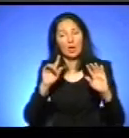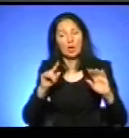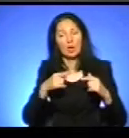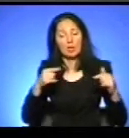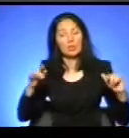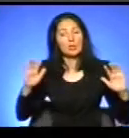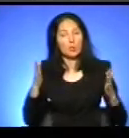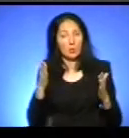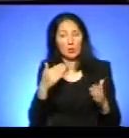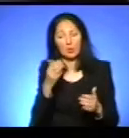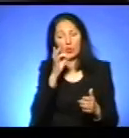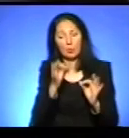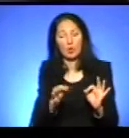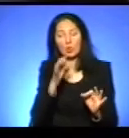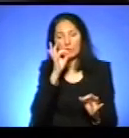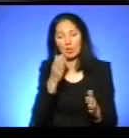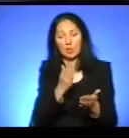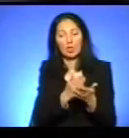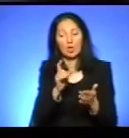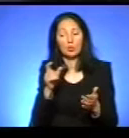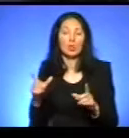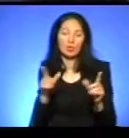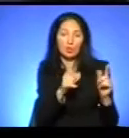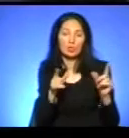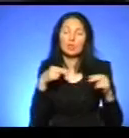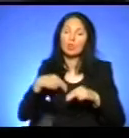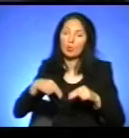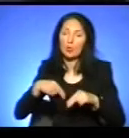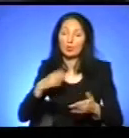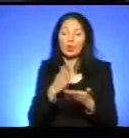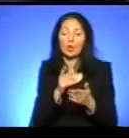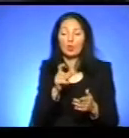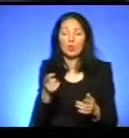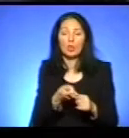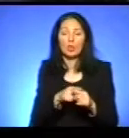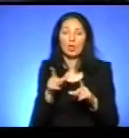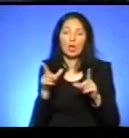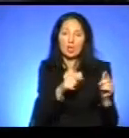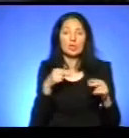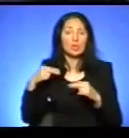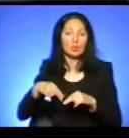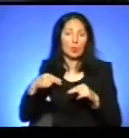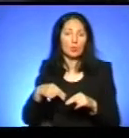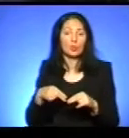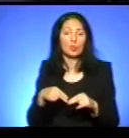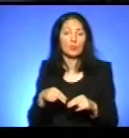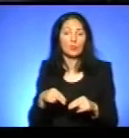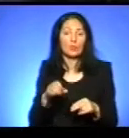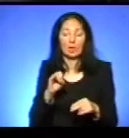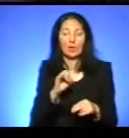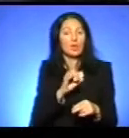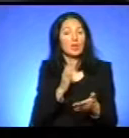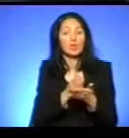так само, ви правильно зазначили, є люди, які їздять на роботу, але є такі люди, які не працюють,